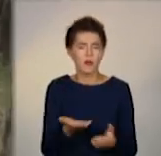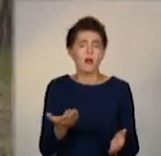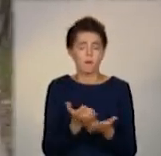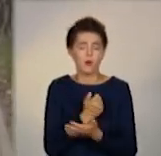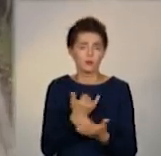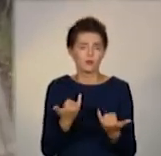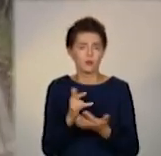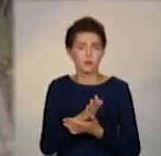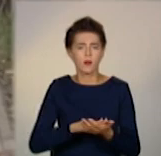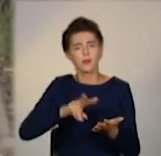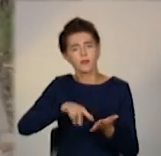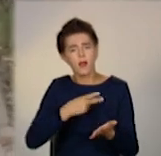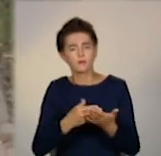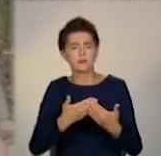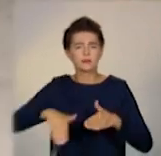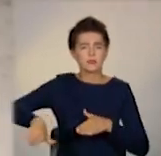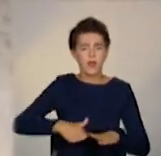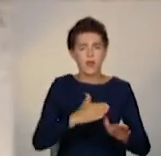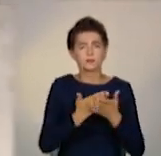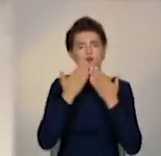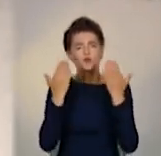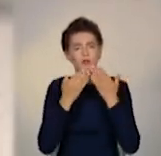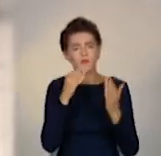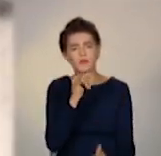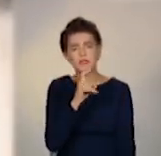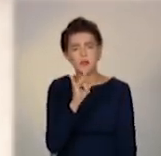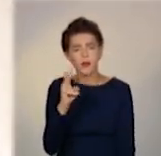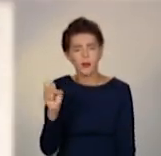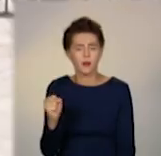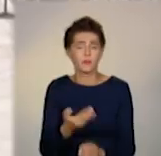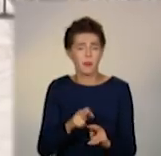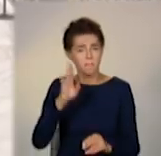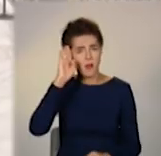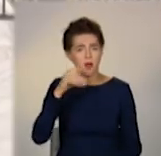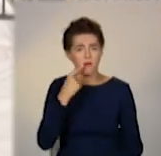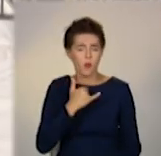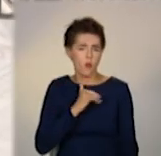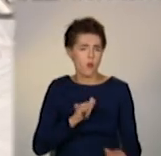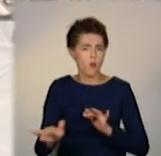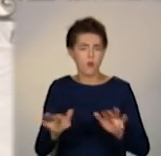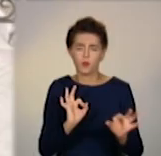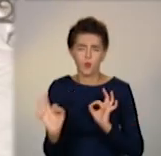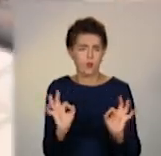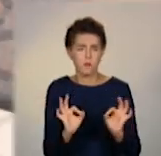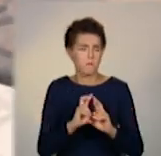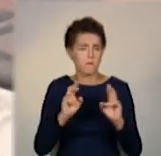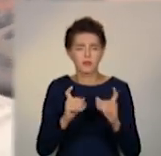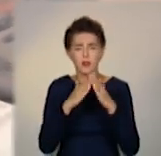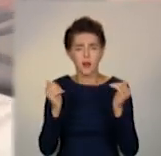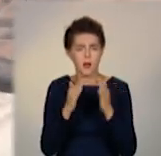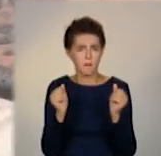З танців на скиті додому читати фізику. Артем переконаний, його канікули нормально пройдуть і без таборів.